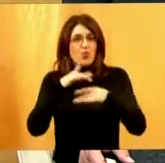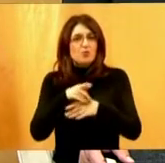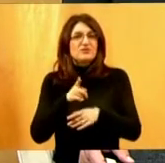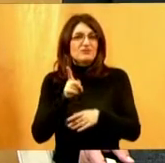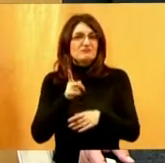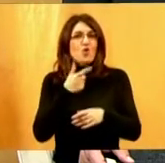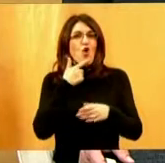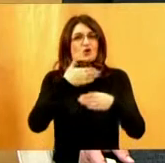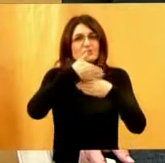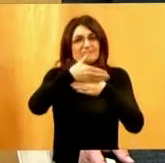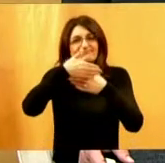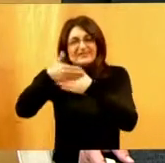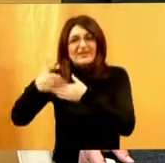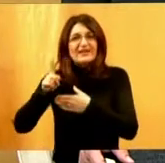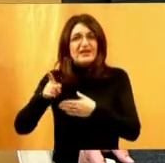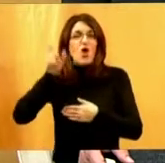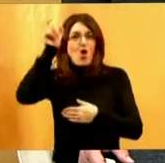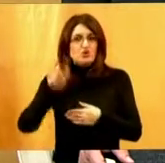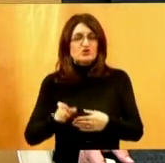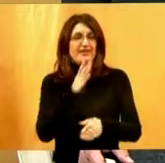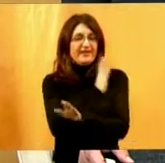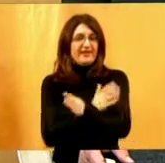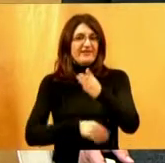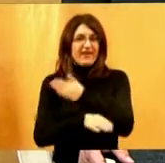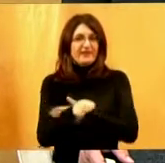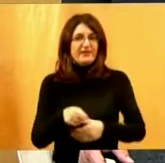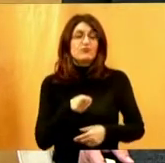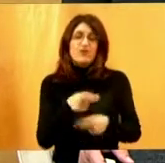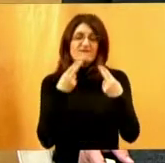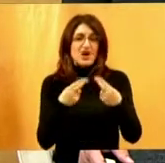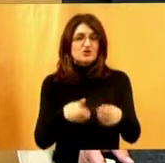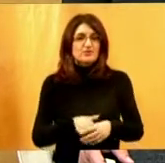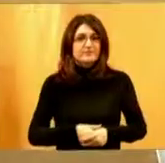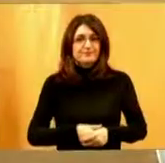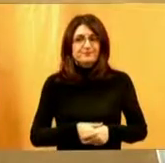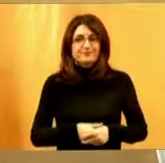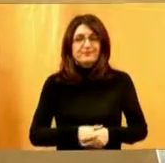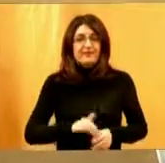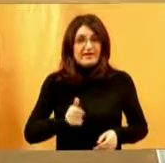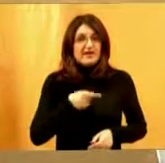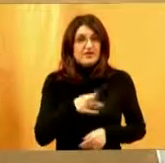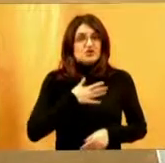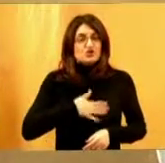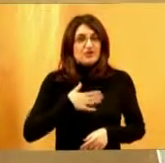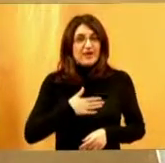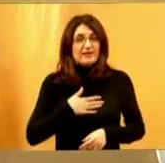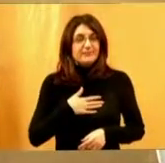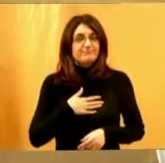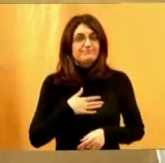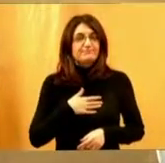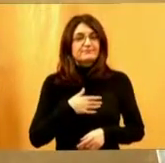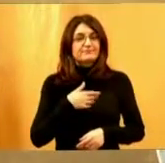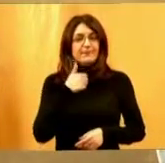osoba s invaliditetom. To je ključno. Miro, da li želite, prije nego što ja odjavim, prvo ću vam,